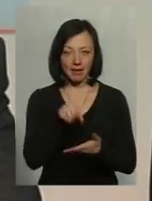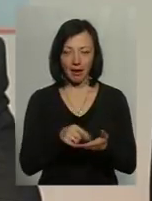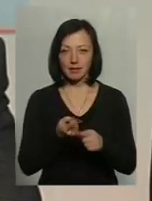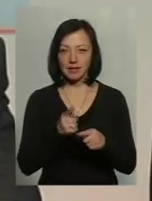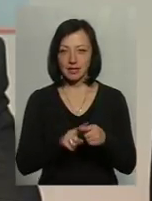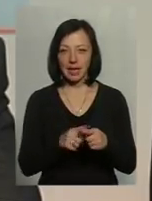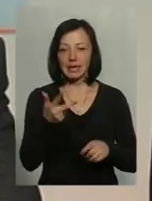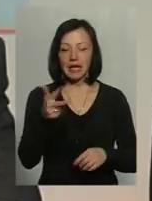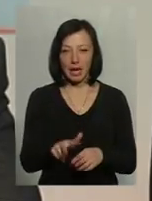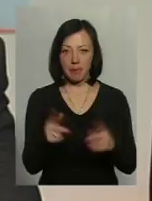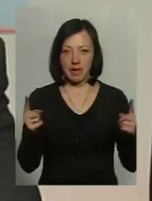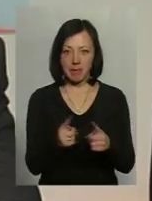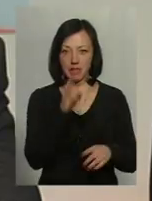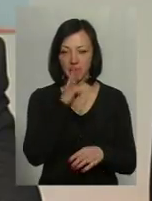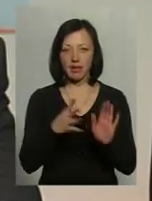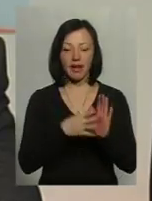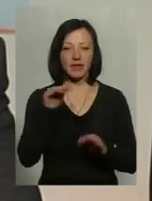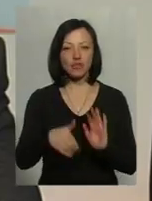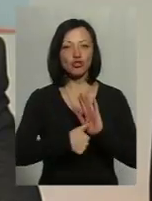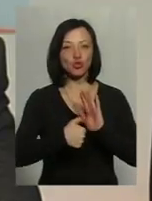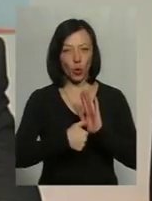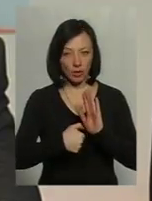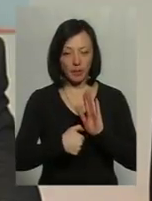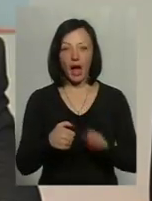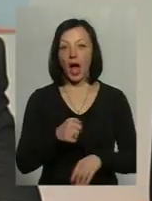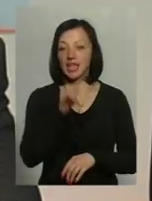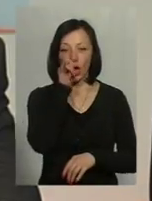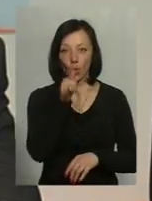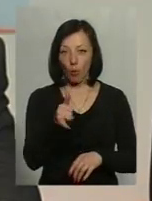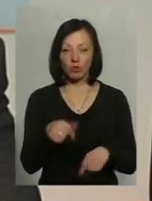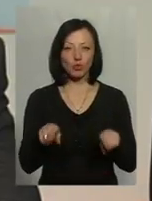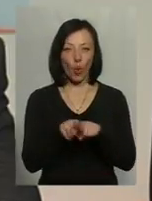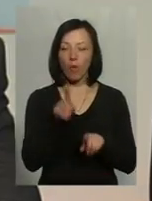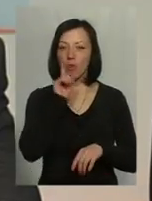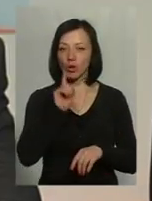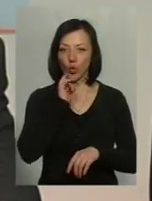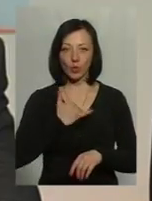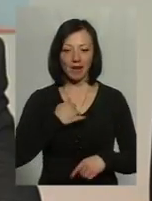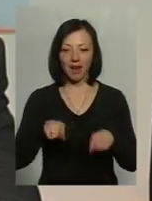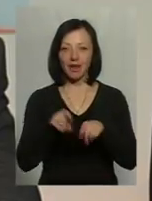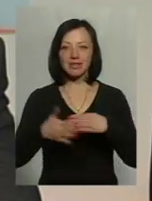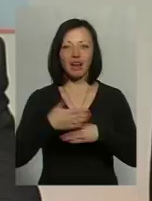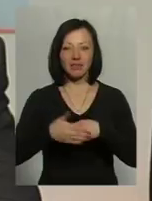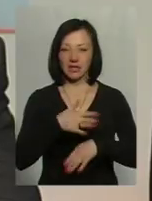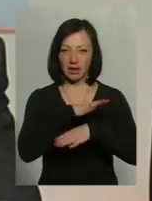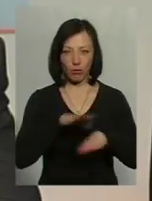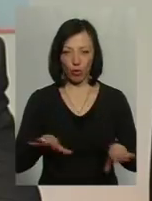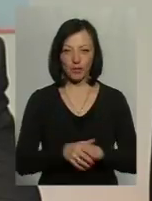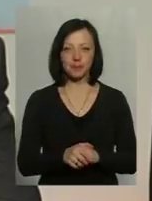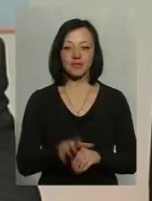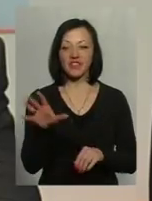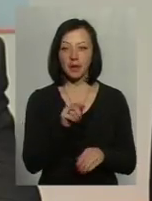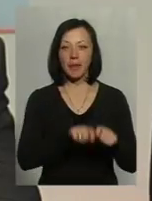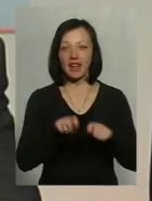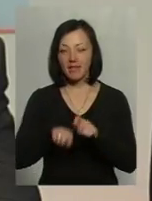Це три мінімальні заробітні плати – 9 тисяч 600. За недопуск поки що таких санкцій не було. Тобто всі ті перевірки, які в нас